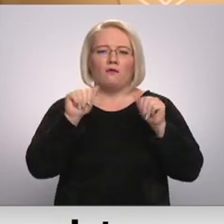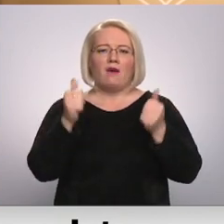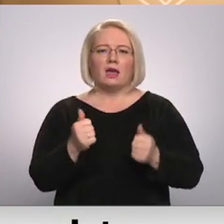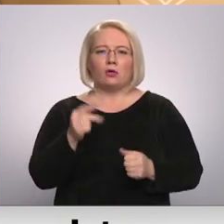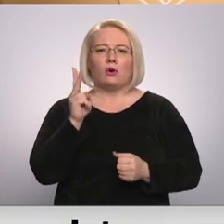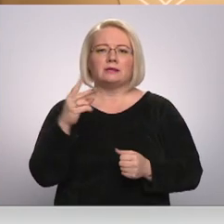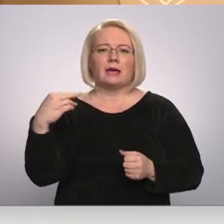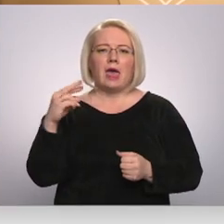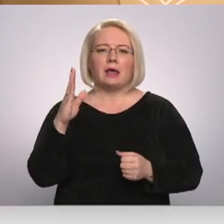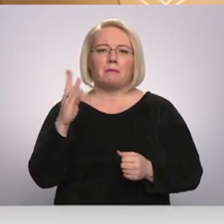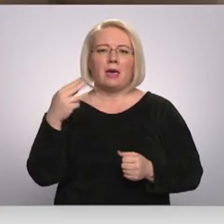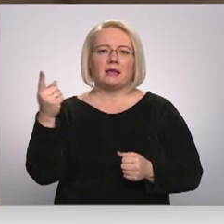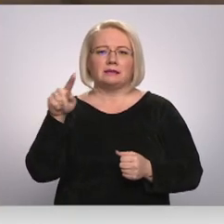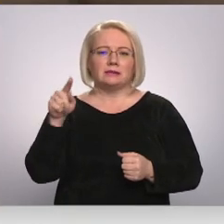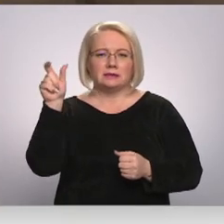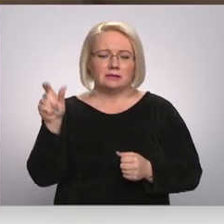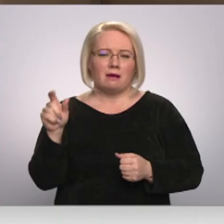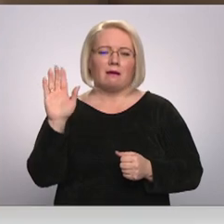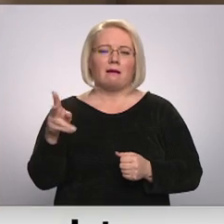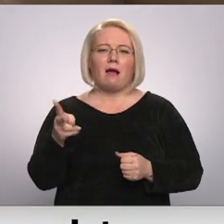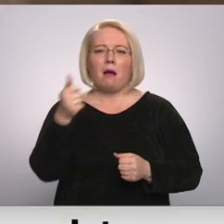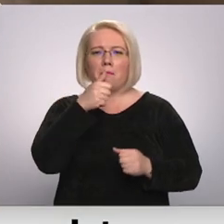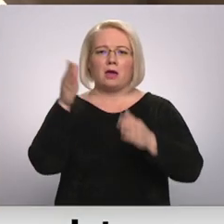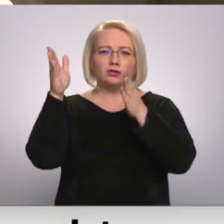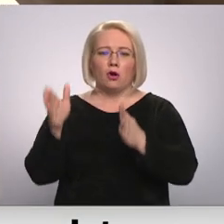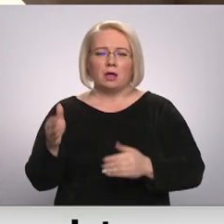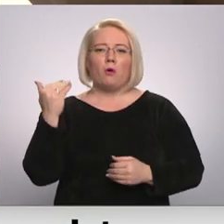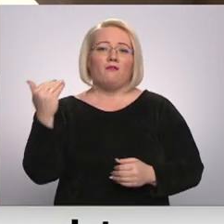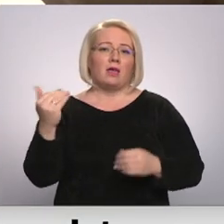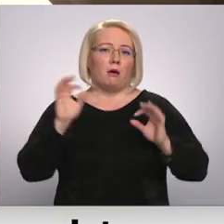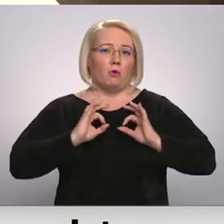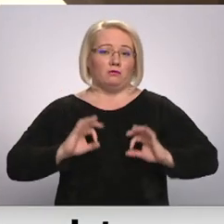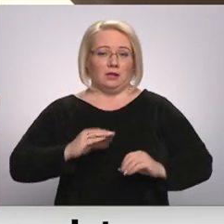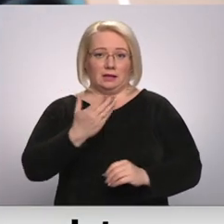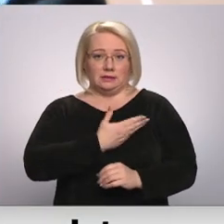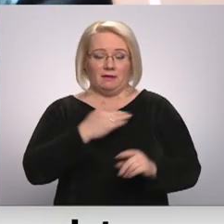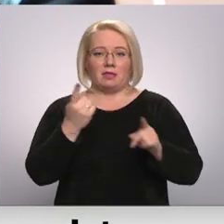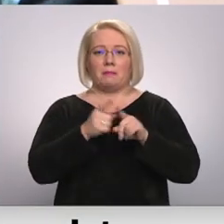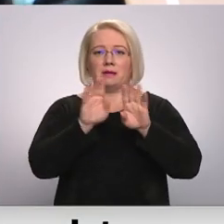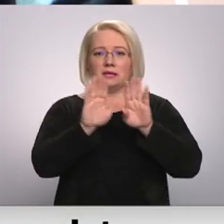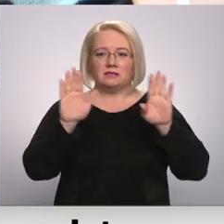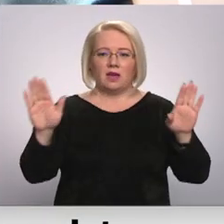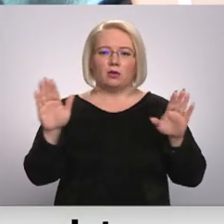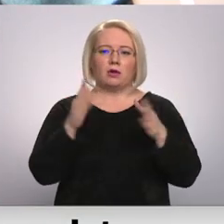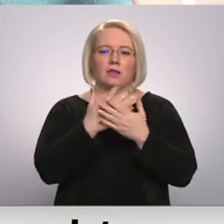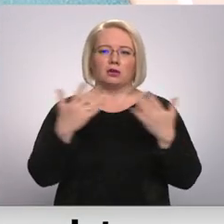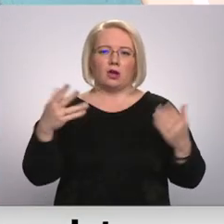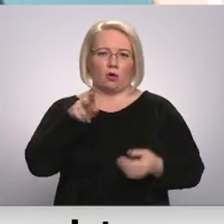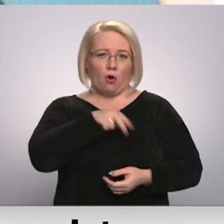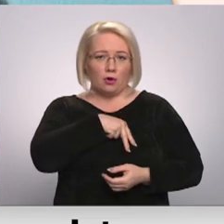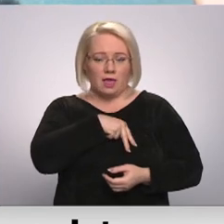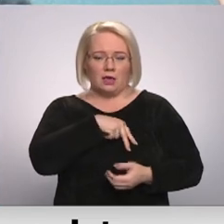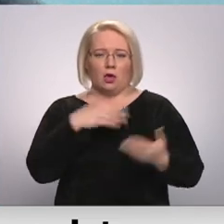personību un viņa šo profesionālo dzīvi. Tāpēc šeit ir izvietoti desmit ordeņi,